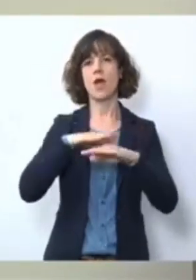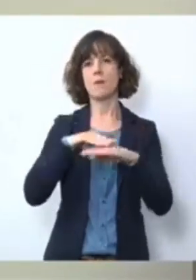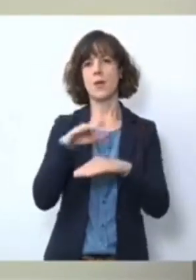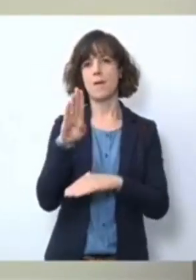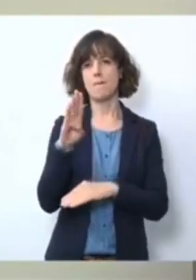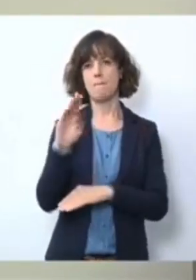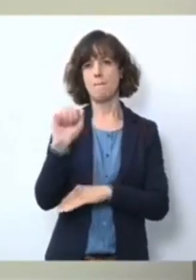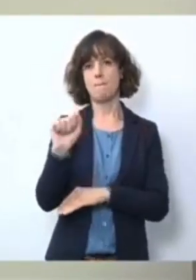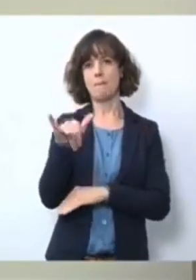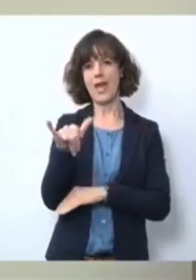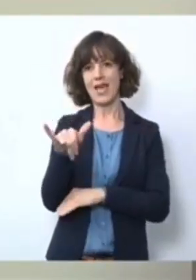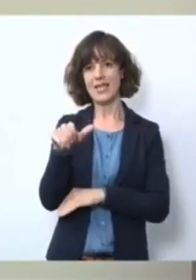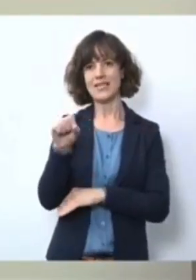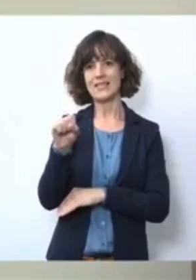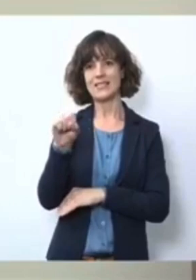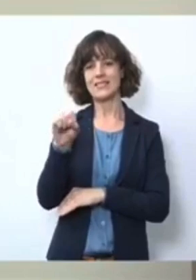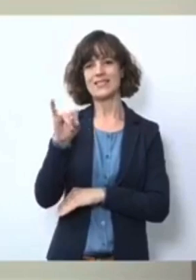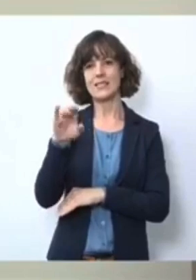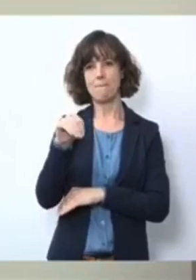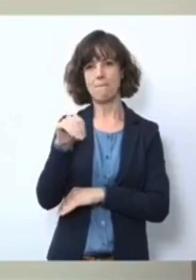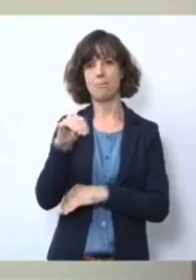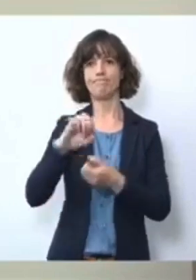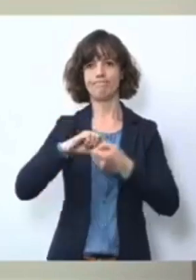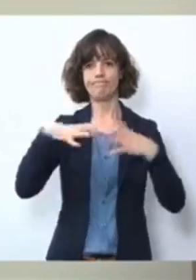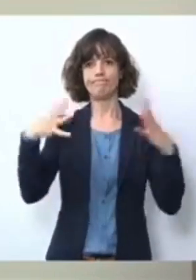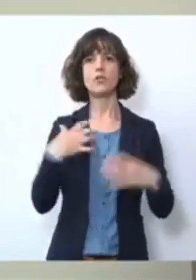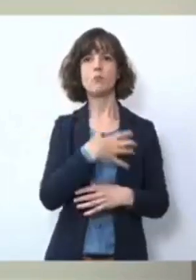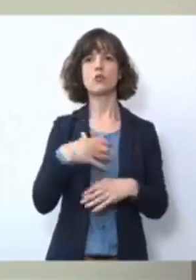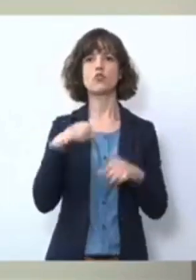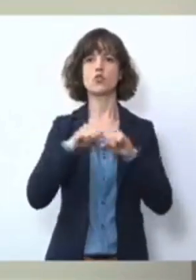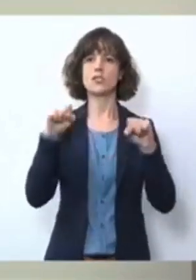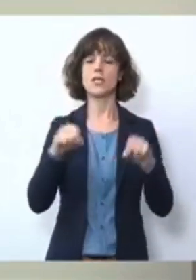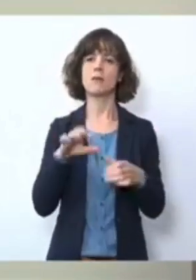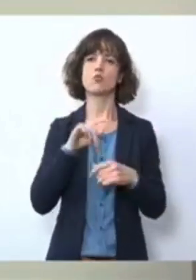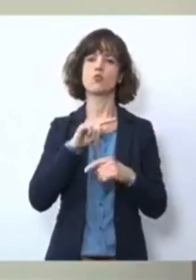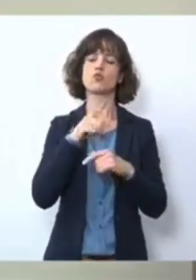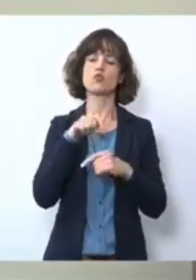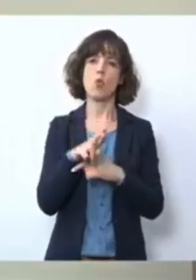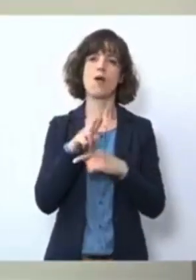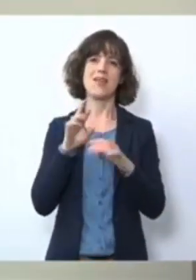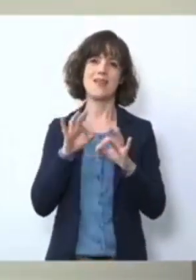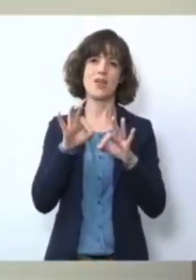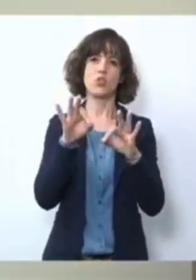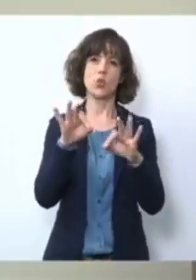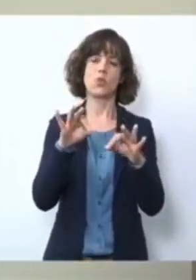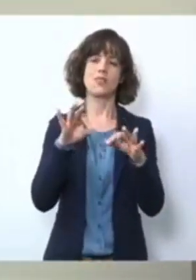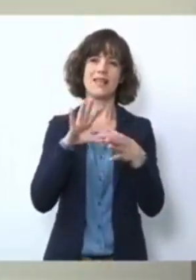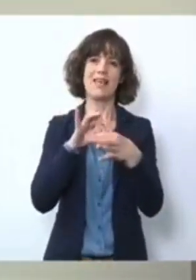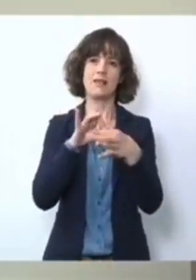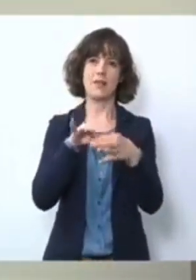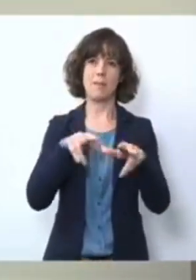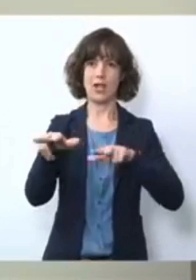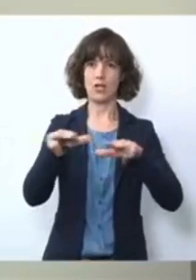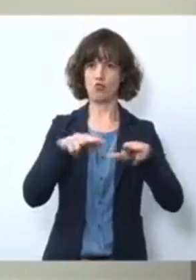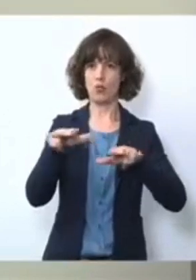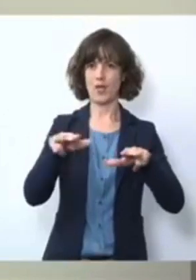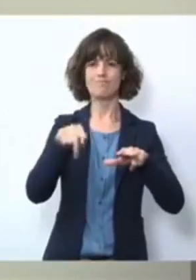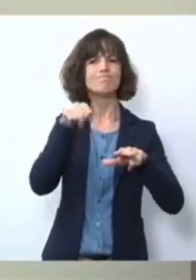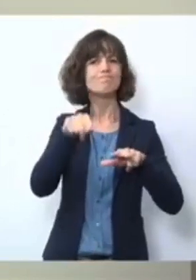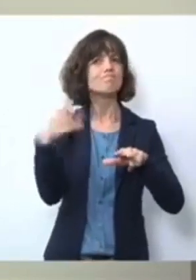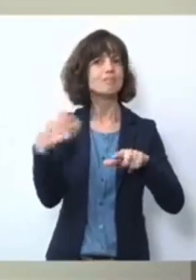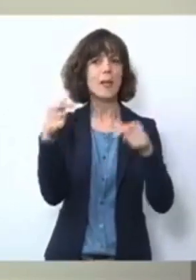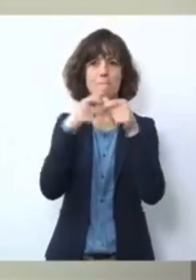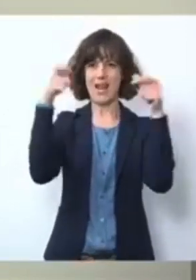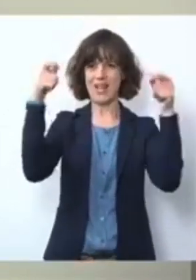genannt, Bayerisches System zum Infektionskettenmanagement. Das ist eine zentrale Plattform. Mit ihr wird auch